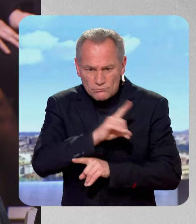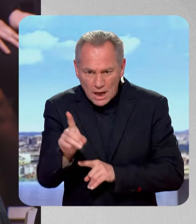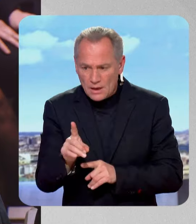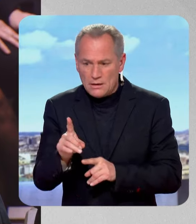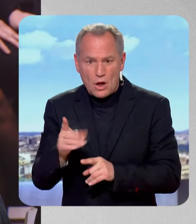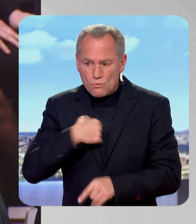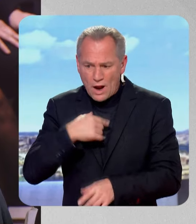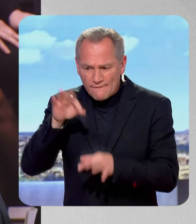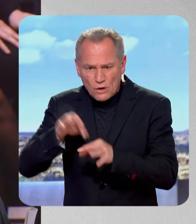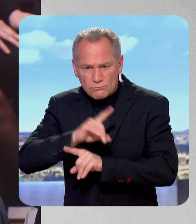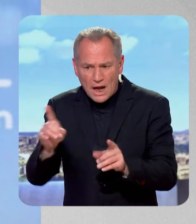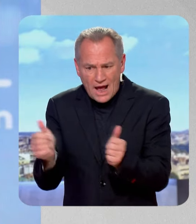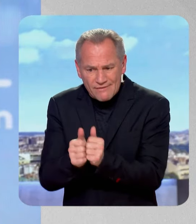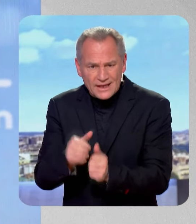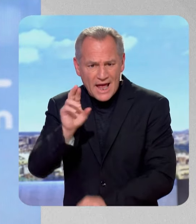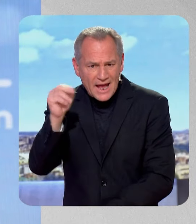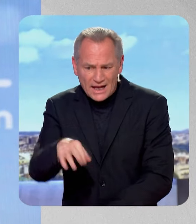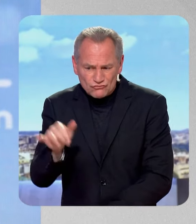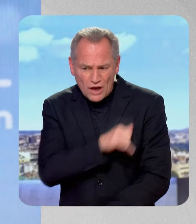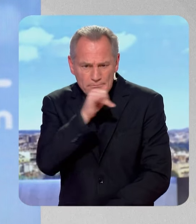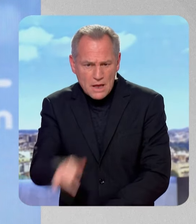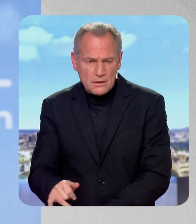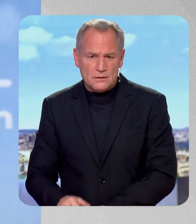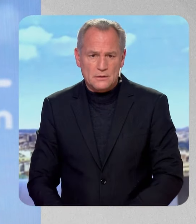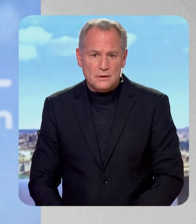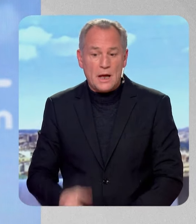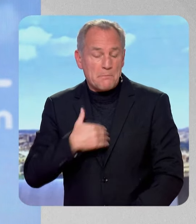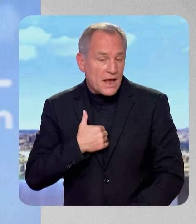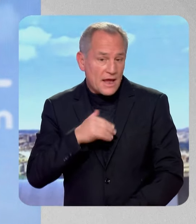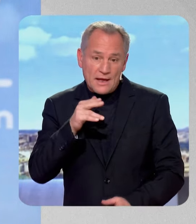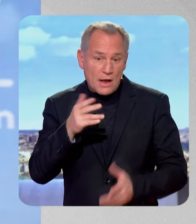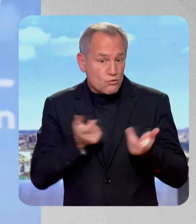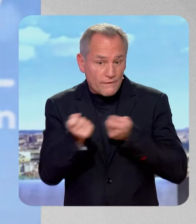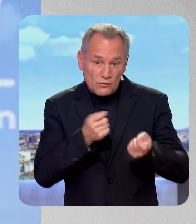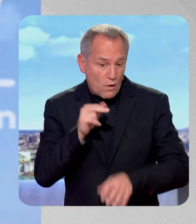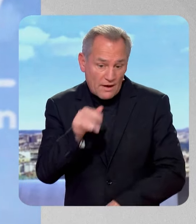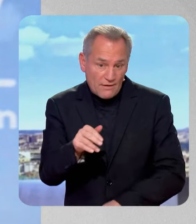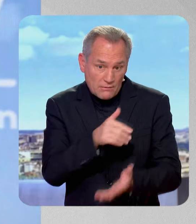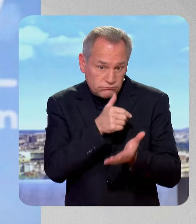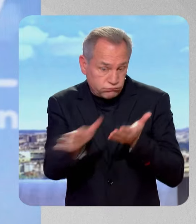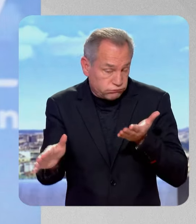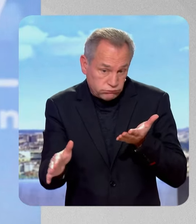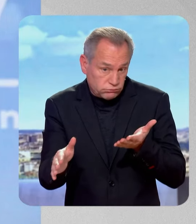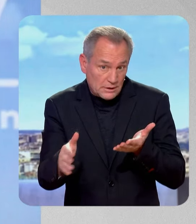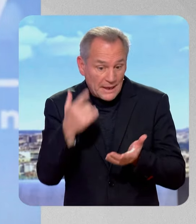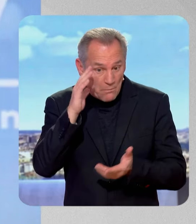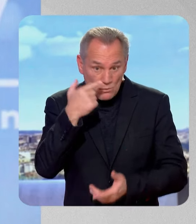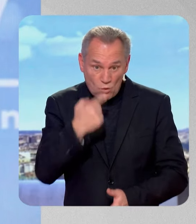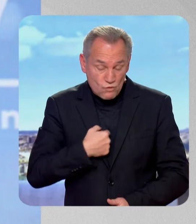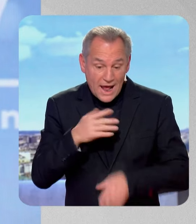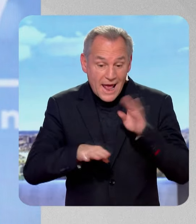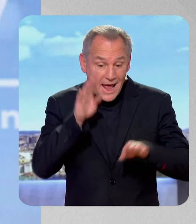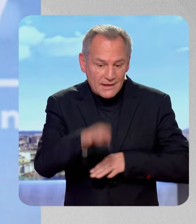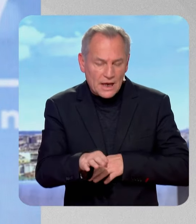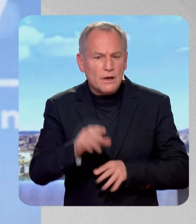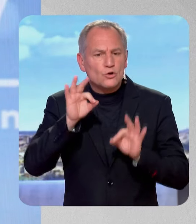avec le RN. – Ils sont les mêmes textes pourtant. – Il n'empêche que ce gouvernement va tomber, et je veux le dire, ça n qu'une étape. Parce qu'en réalité, on l'a vu hier, il